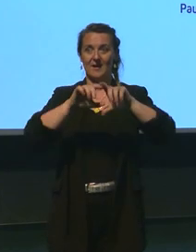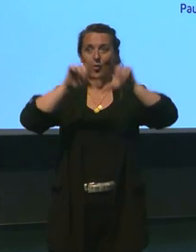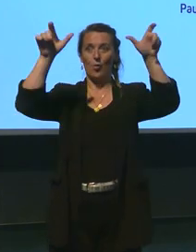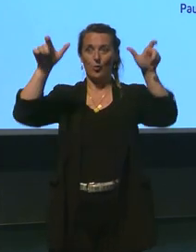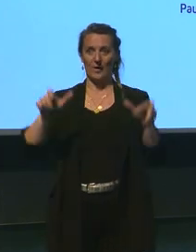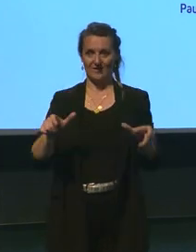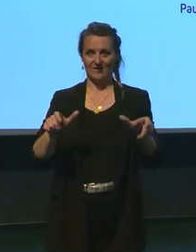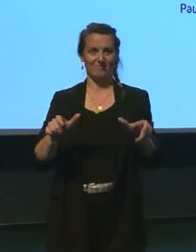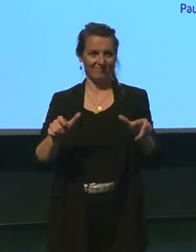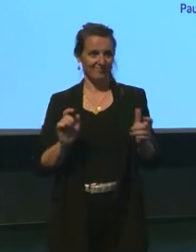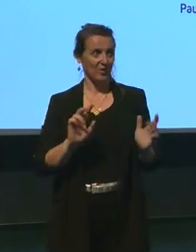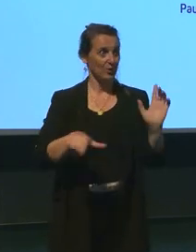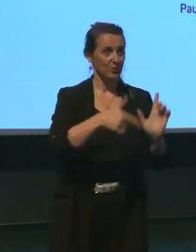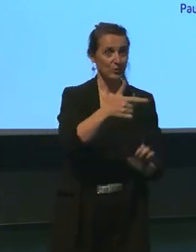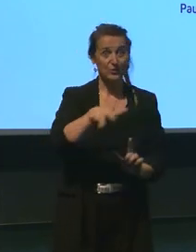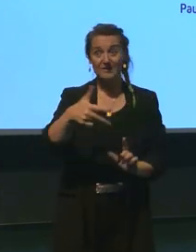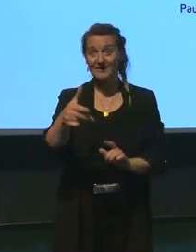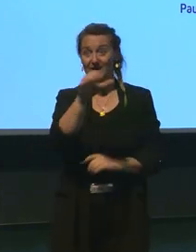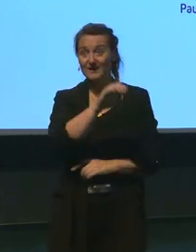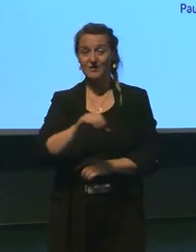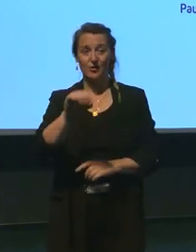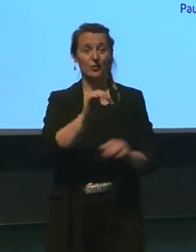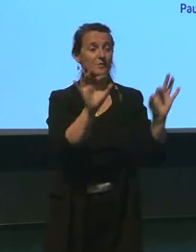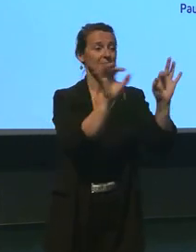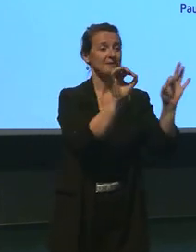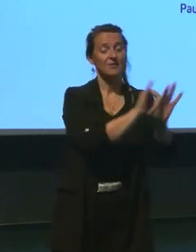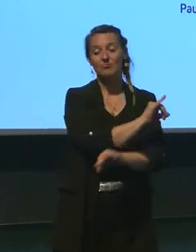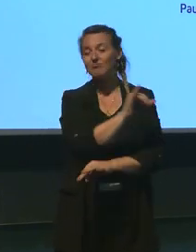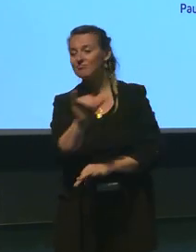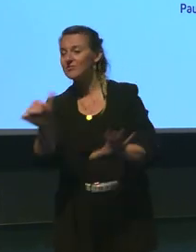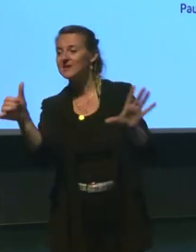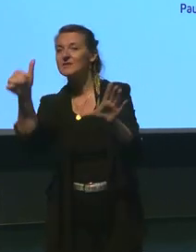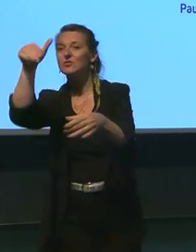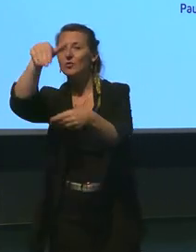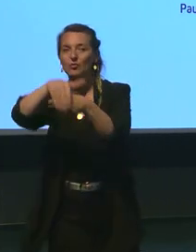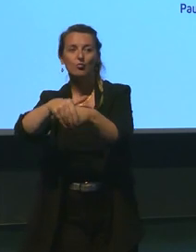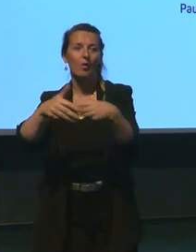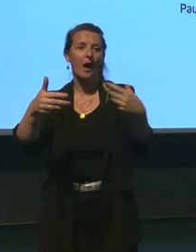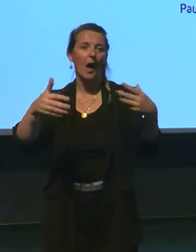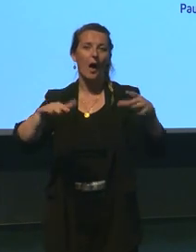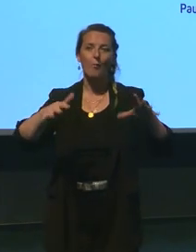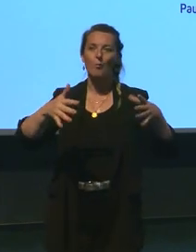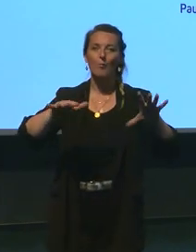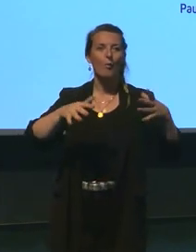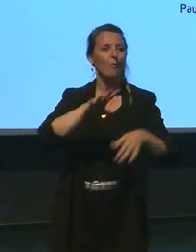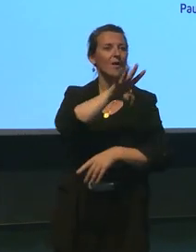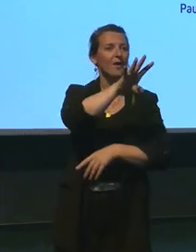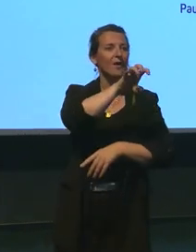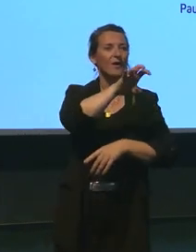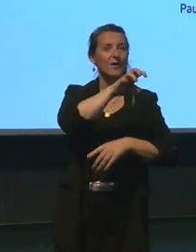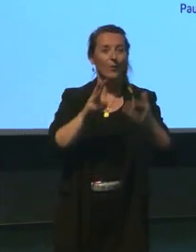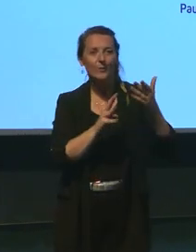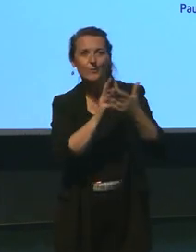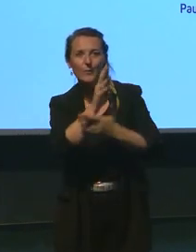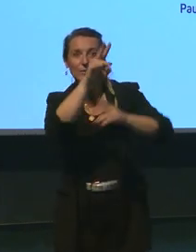octobre. Ce sera ouvert de 10 heures à 18 heures avec une quarantaine de projets de